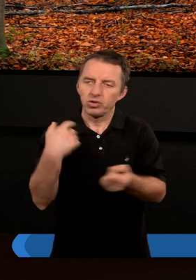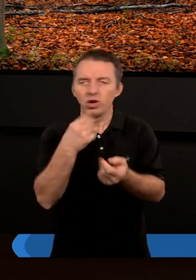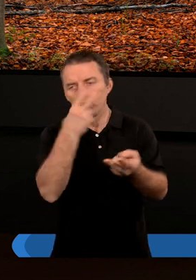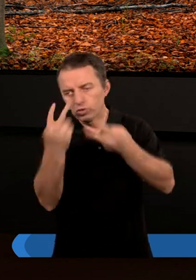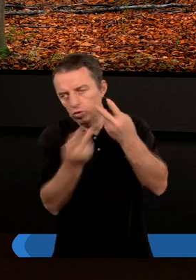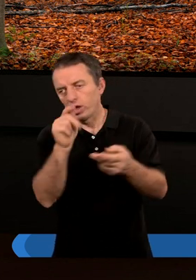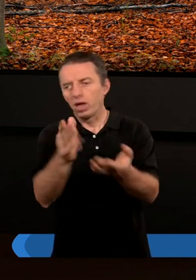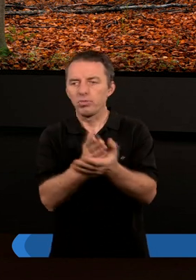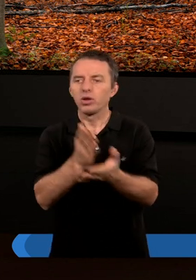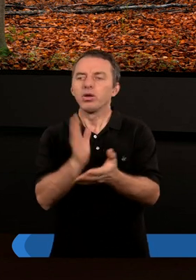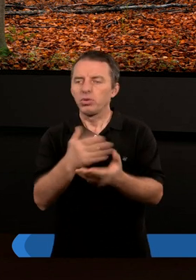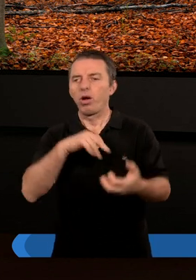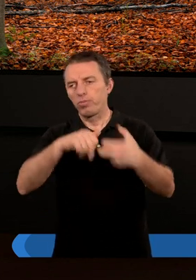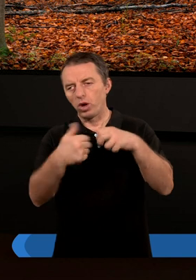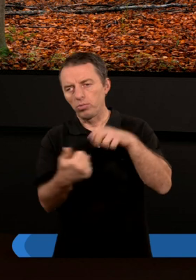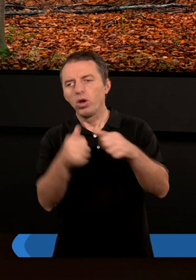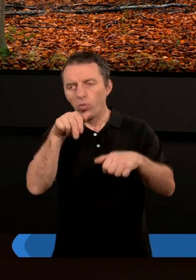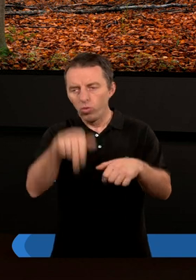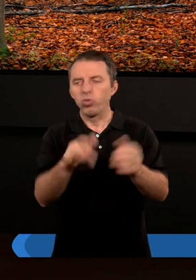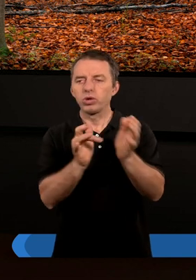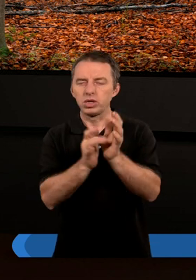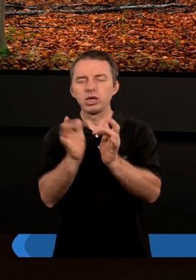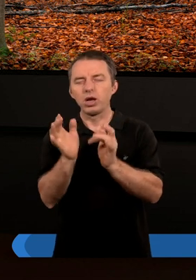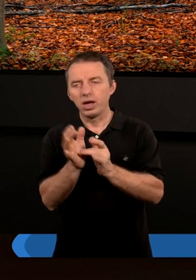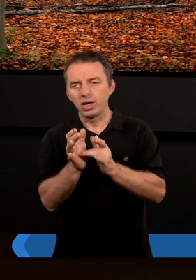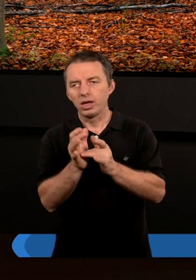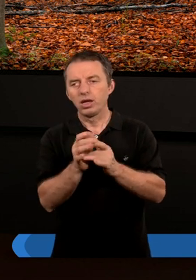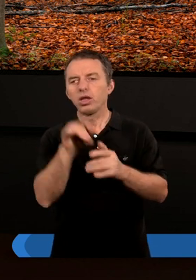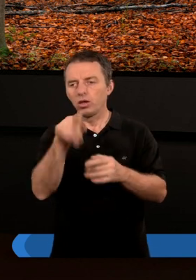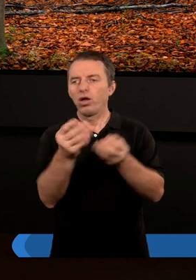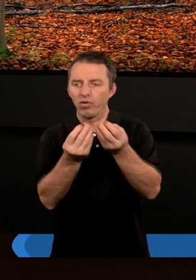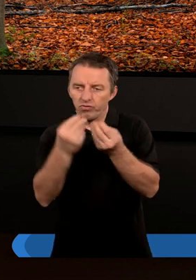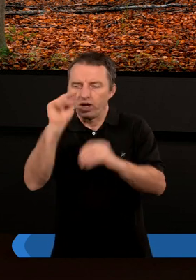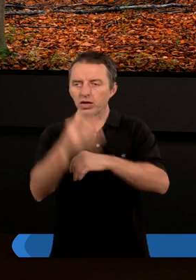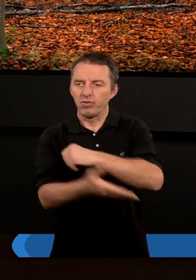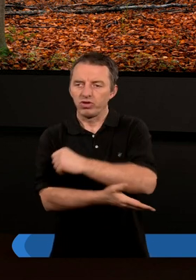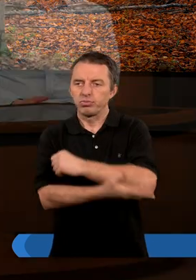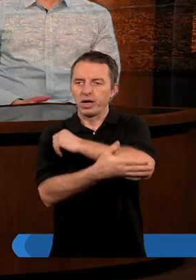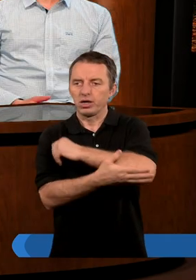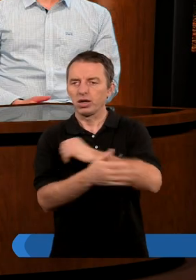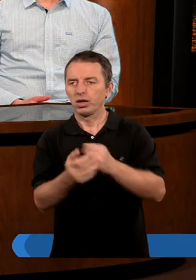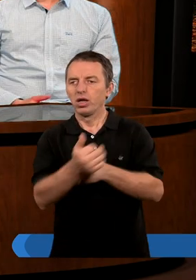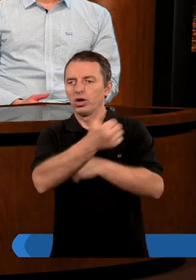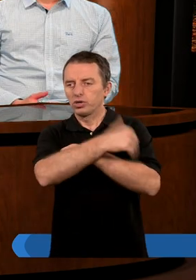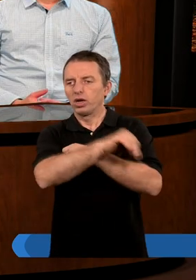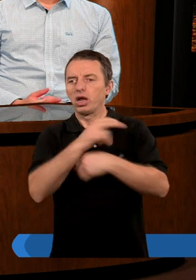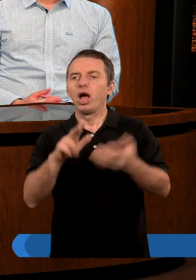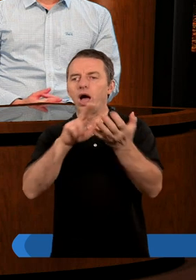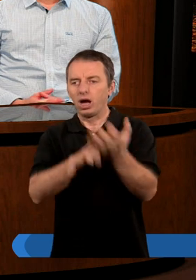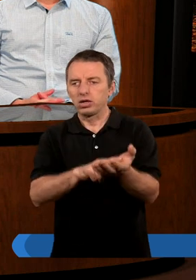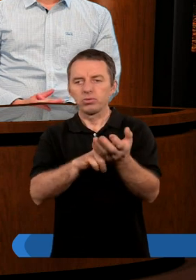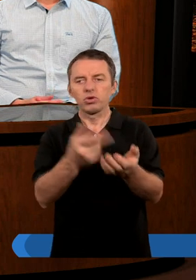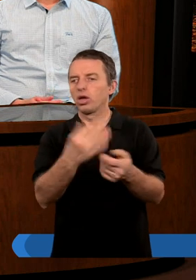wiedział, gdzie szukać tej pomocy, jak będzie miał z czymś problem. U Jezusa Chrystusa, który jest wielkim wsparciem. Chrześcijanin nie